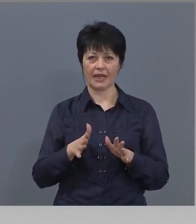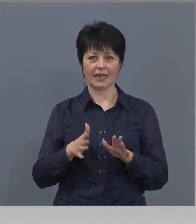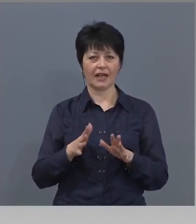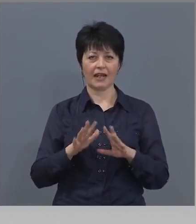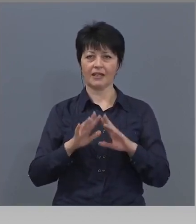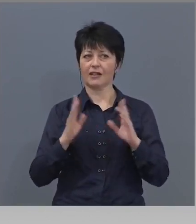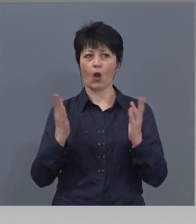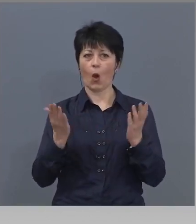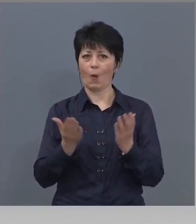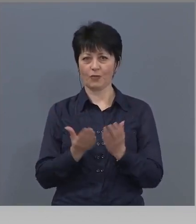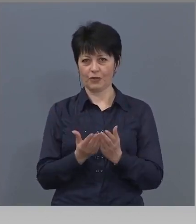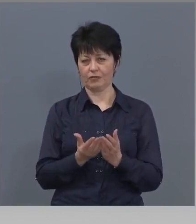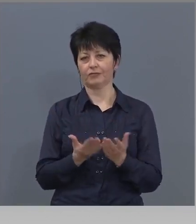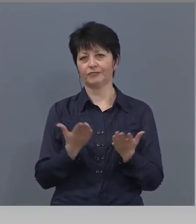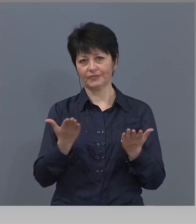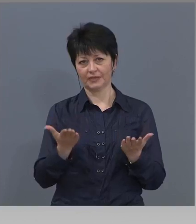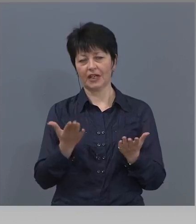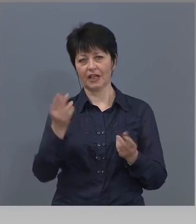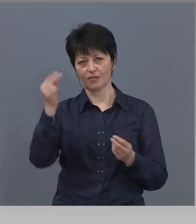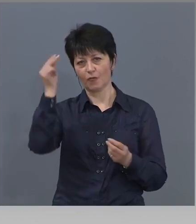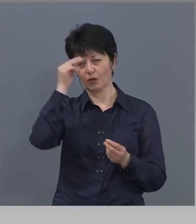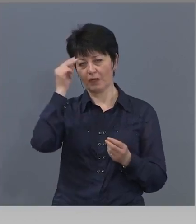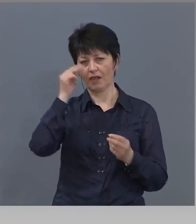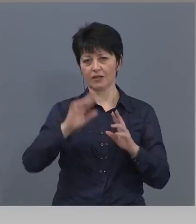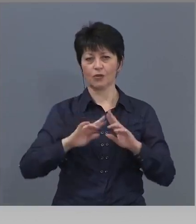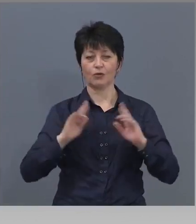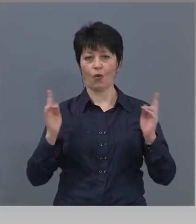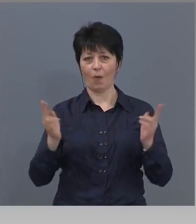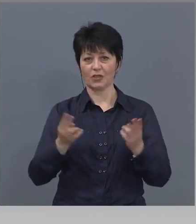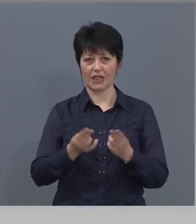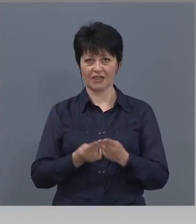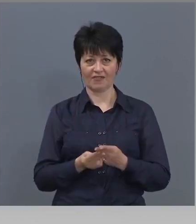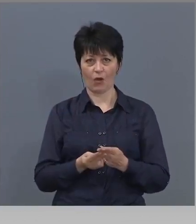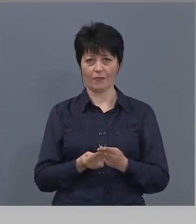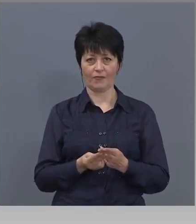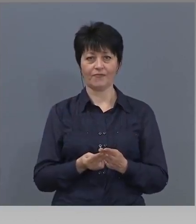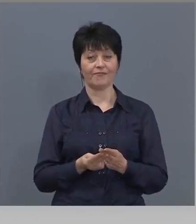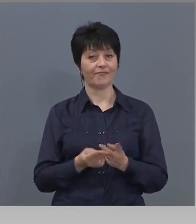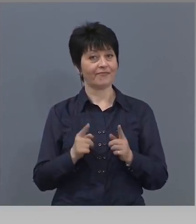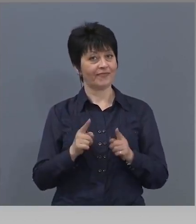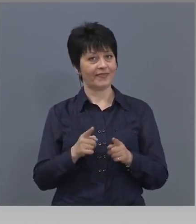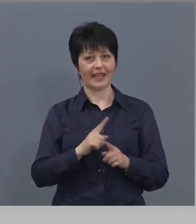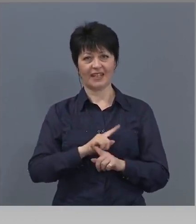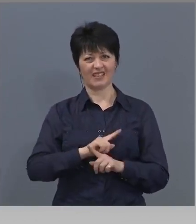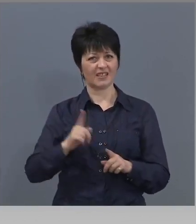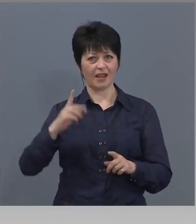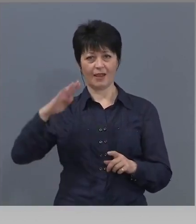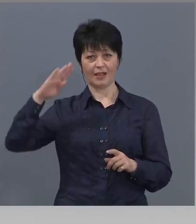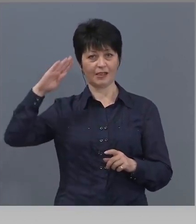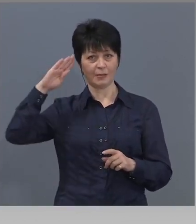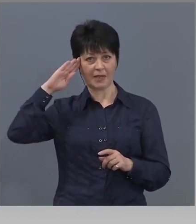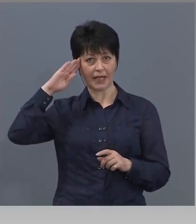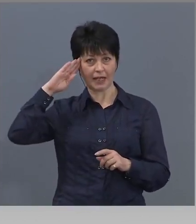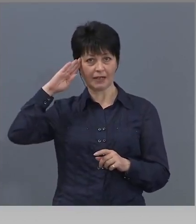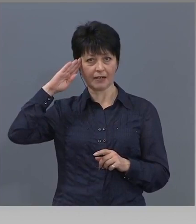общности, да кажем така, от българското общество. Те са по-недициплинирани, по